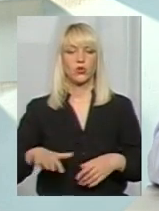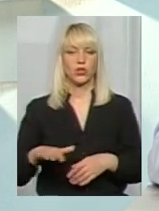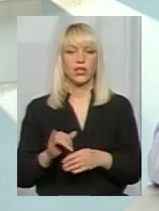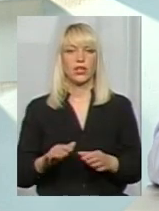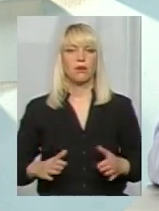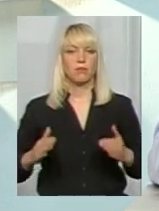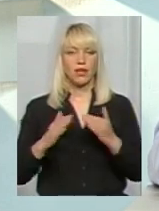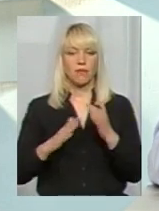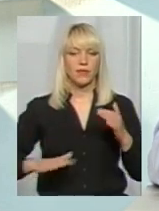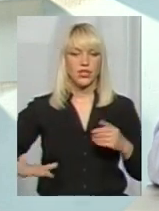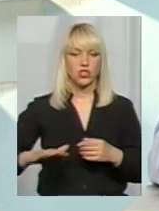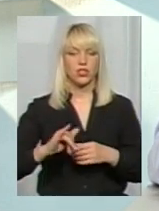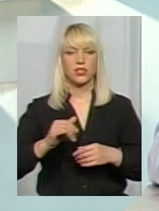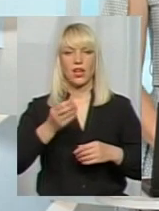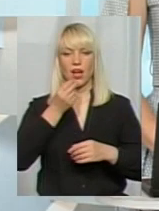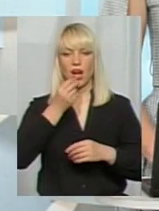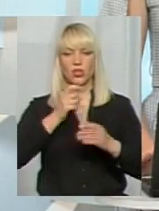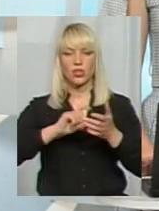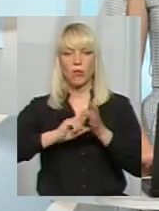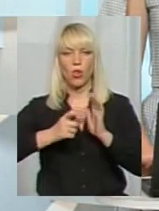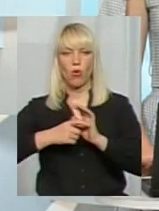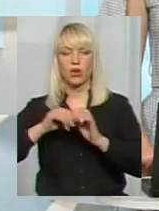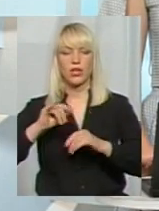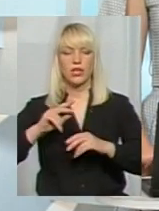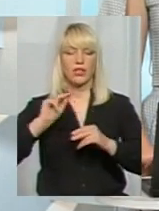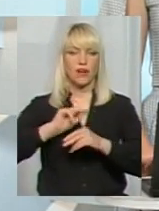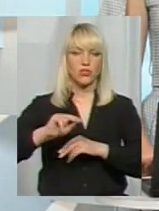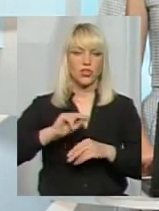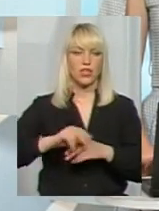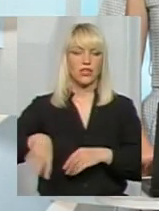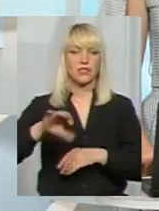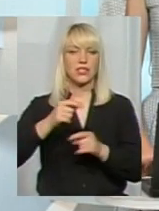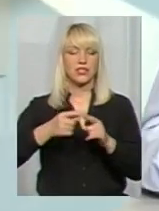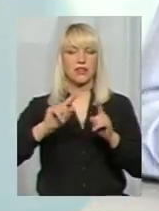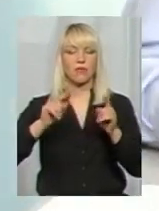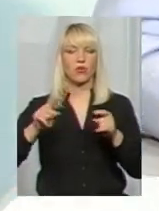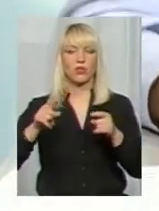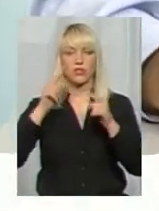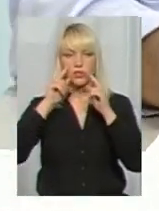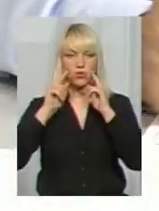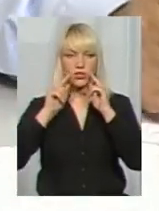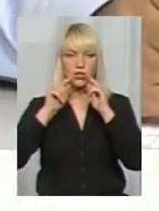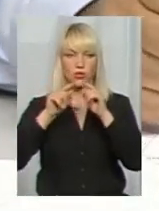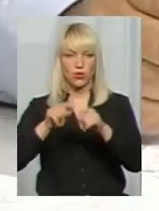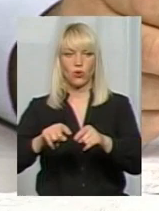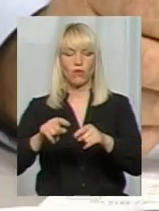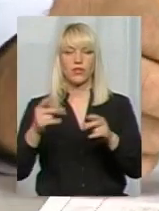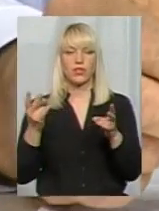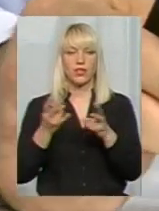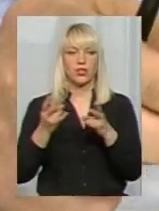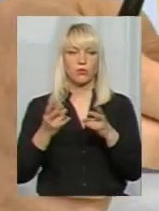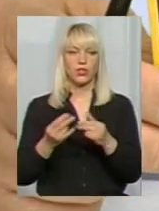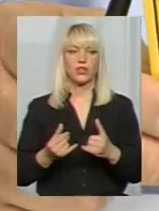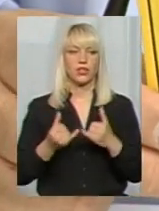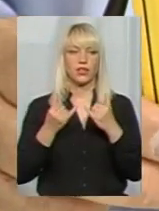і приміщення, харчоблок, гігієнічне навчання, і всі всі ті вимоги, які сконцентровані, які необхідні вкрай для